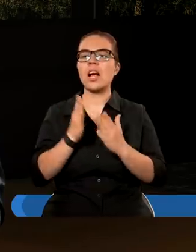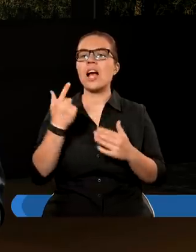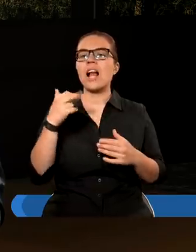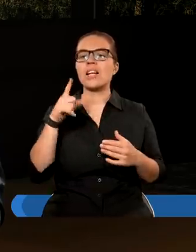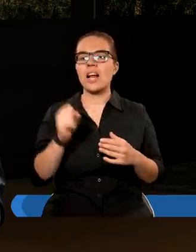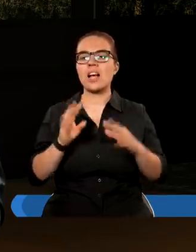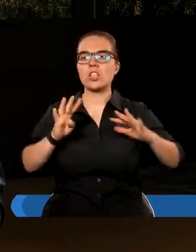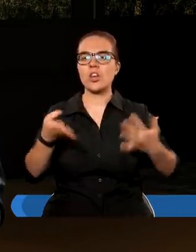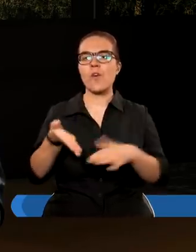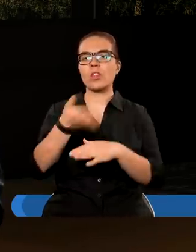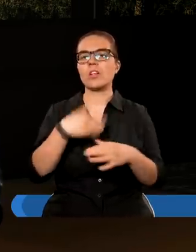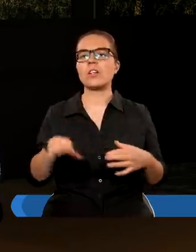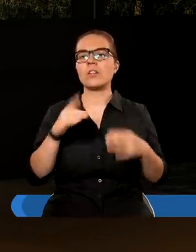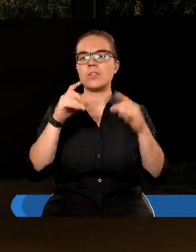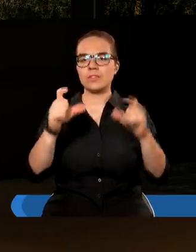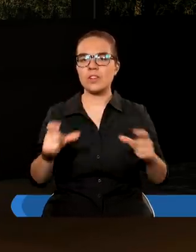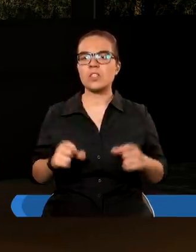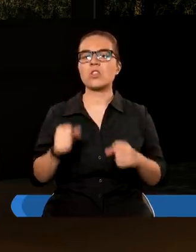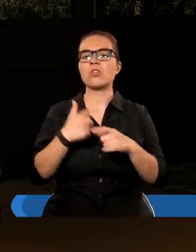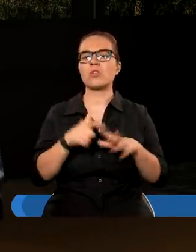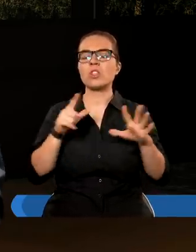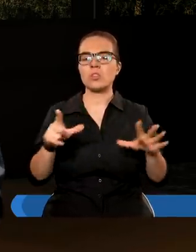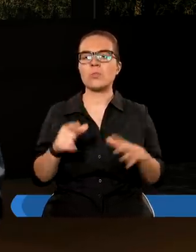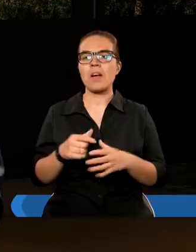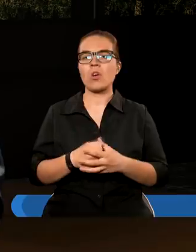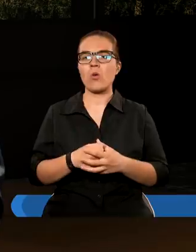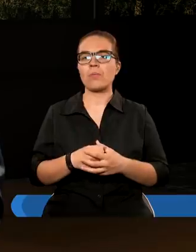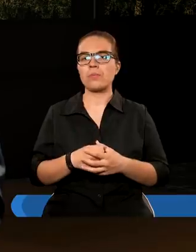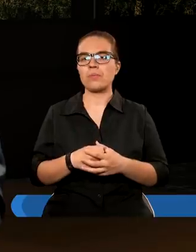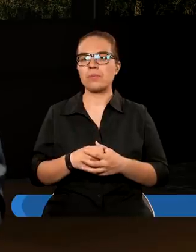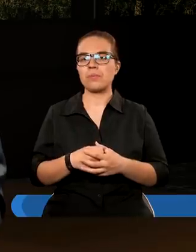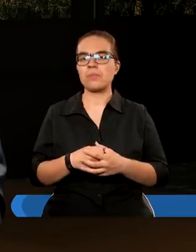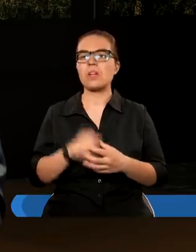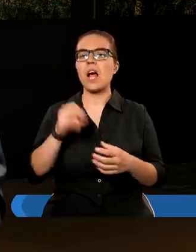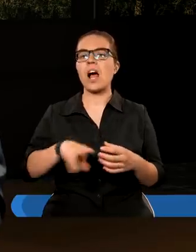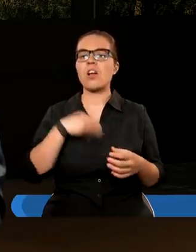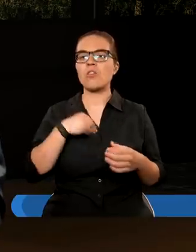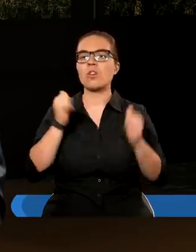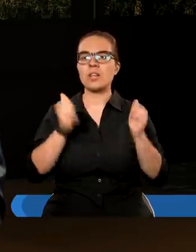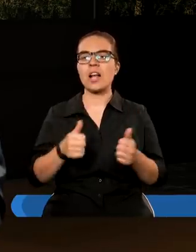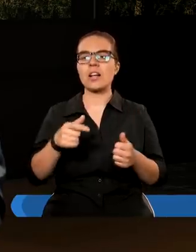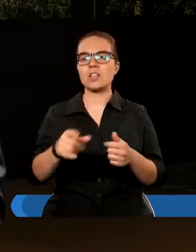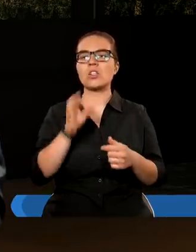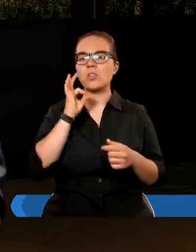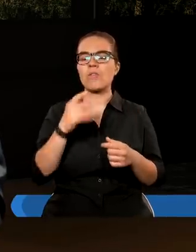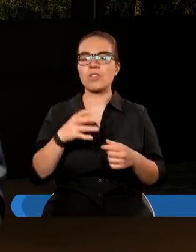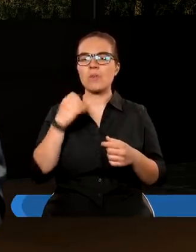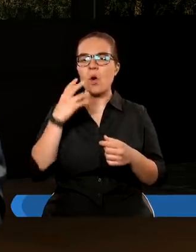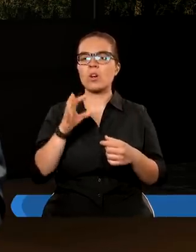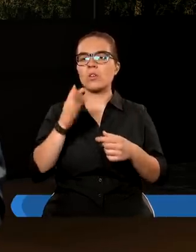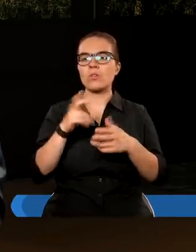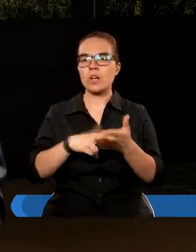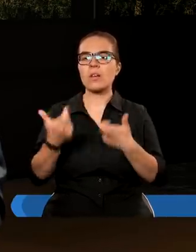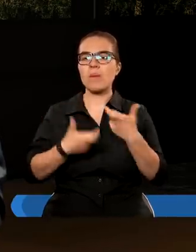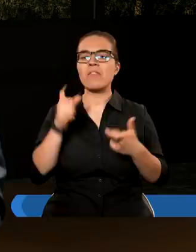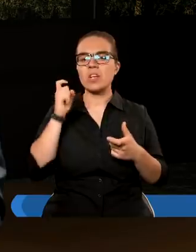Daniela, dziewiąty rozdział i fragment wersetu dwudziestego siódmego. A w świątyni stanie obraz obrzydliwości, który